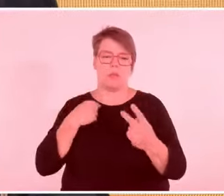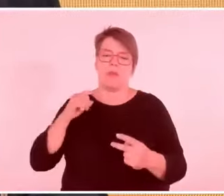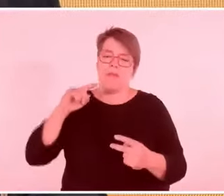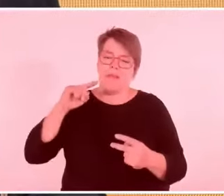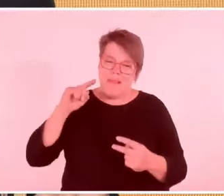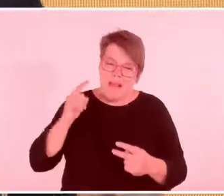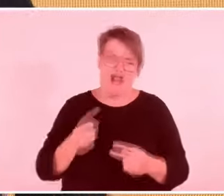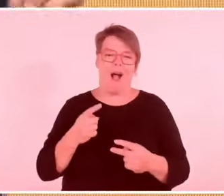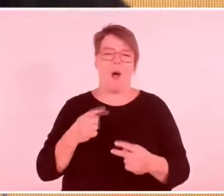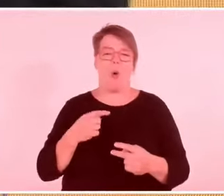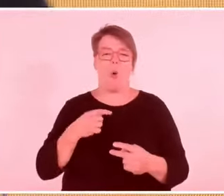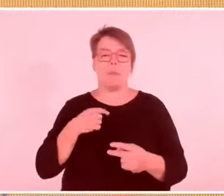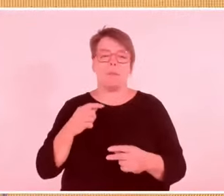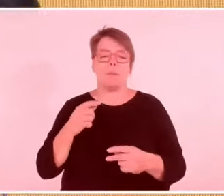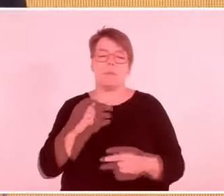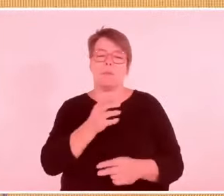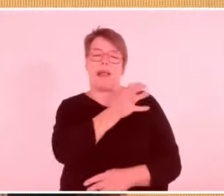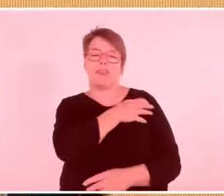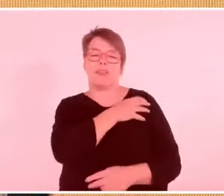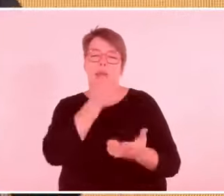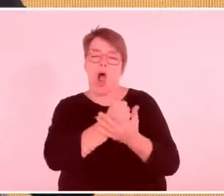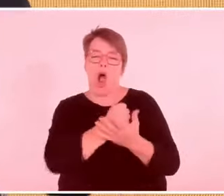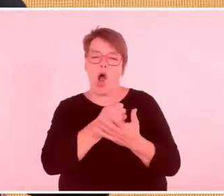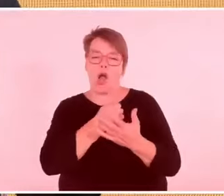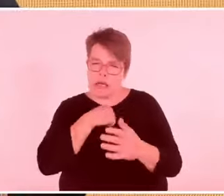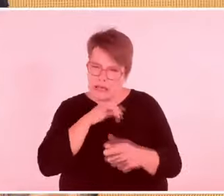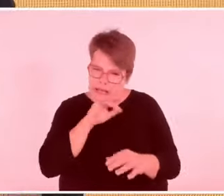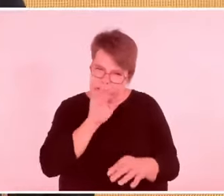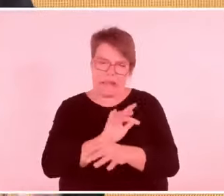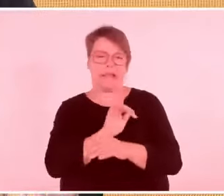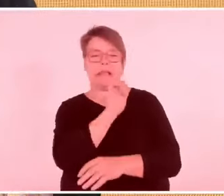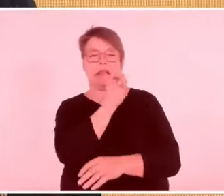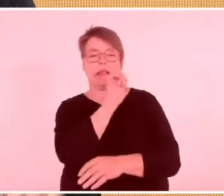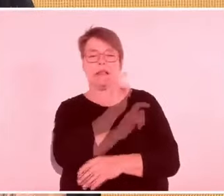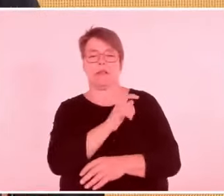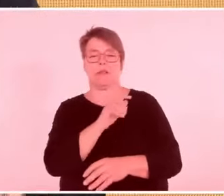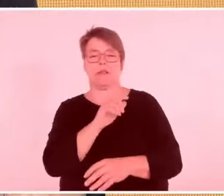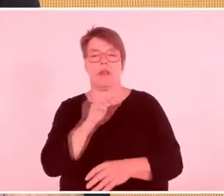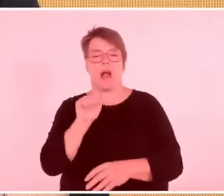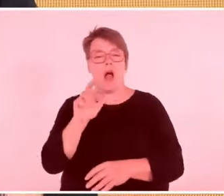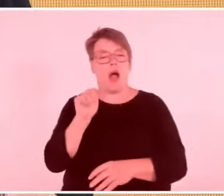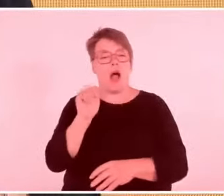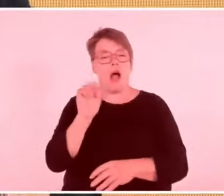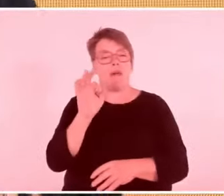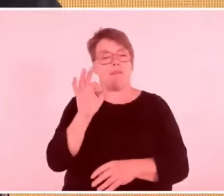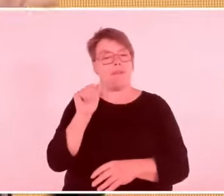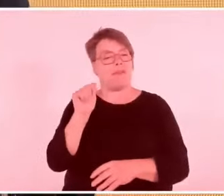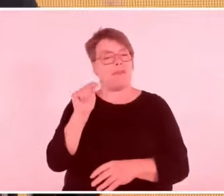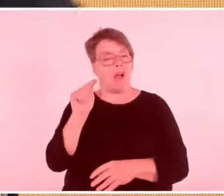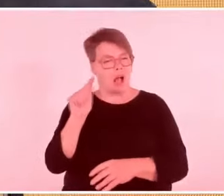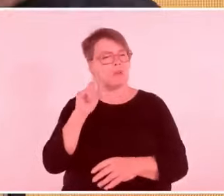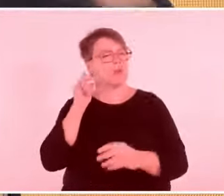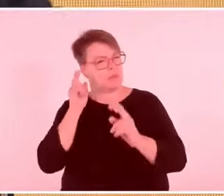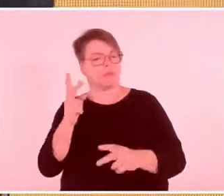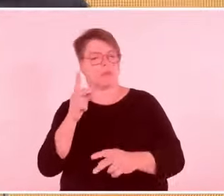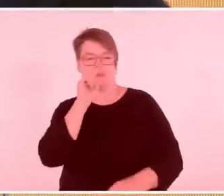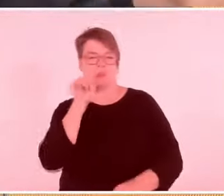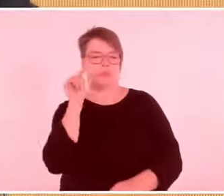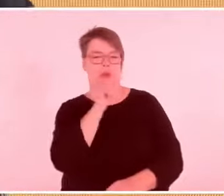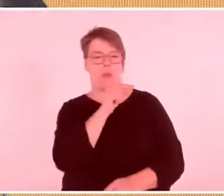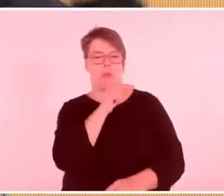charakterisiert als derjenige, der immer die Chancen verpasst. Es war für ihn völlig dumm,